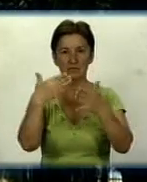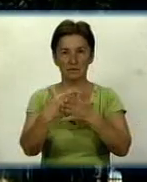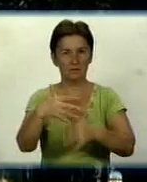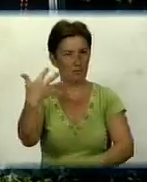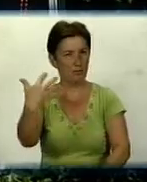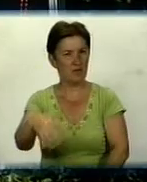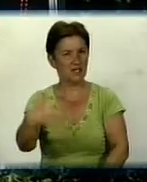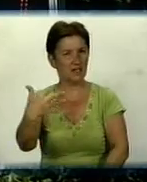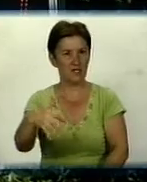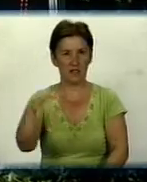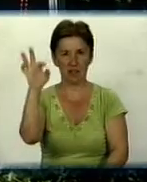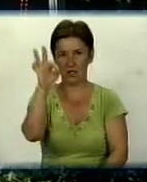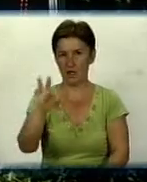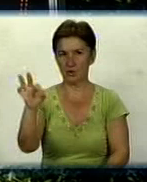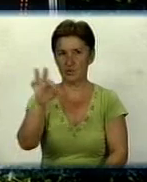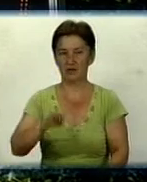50.